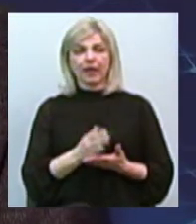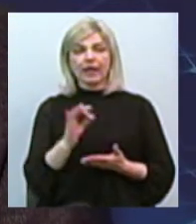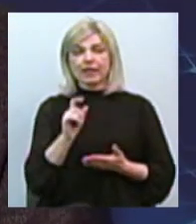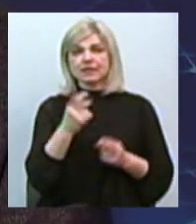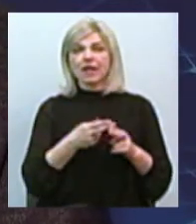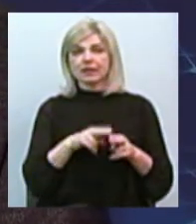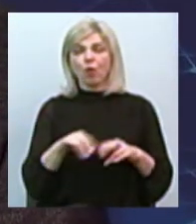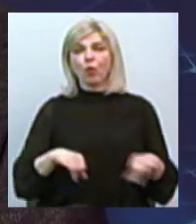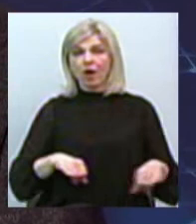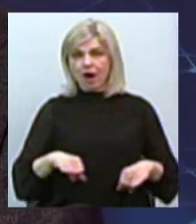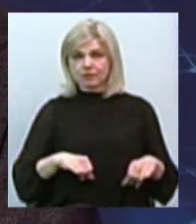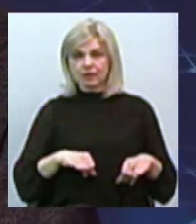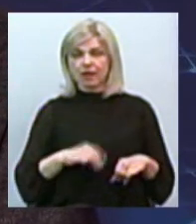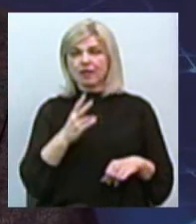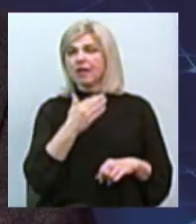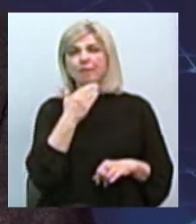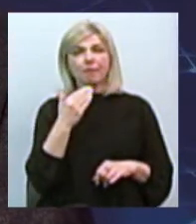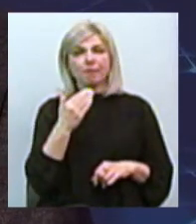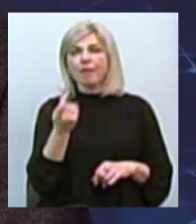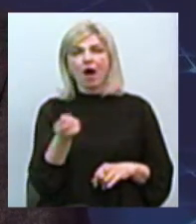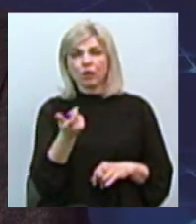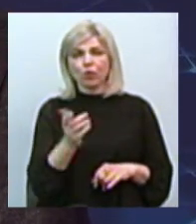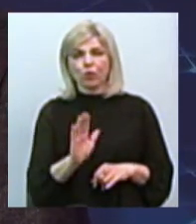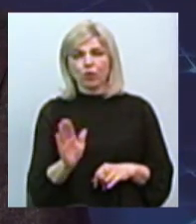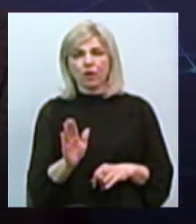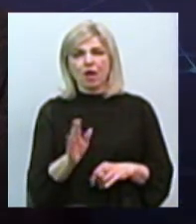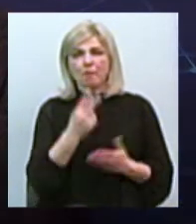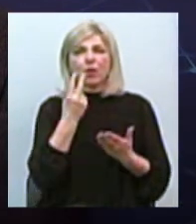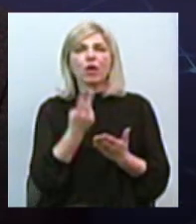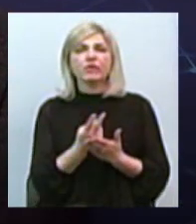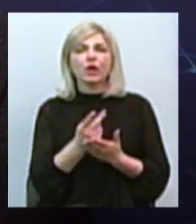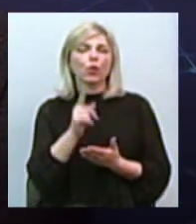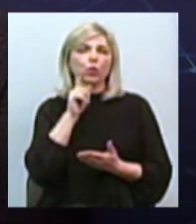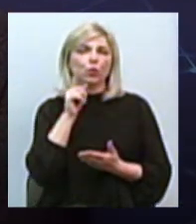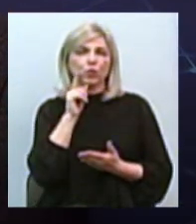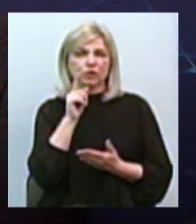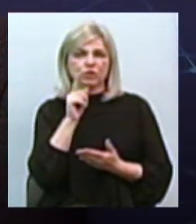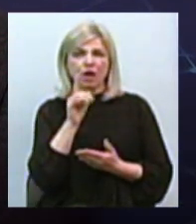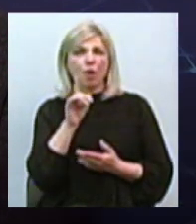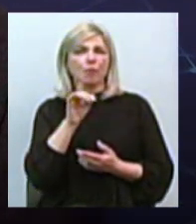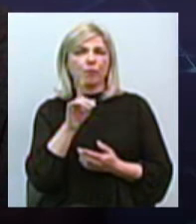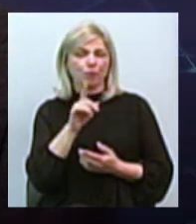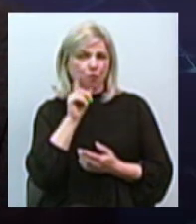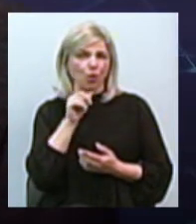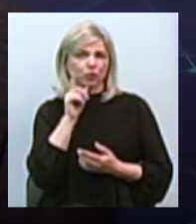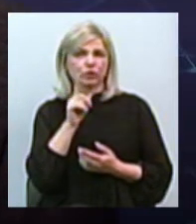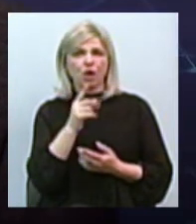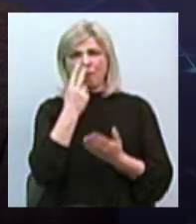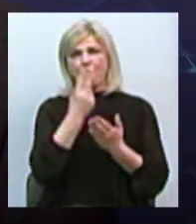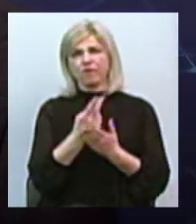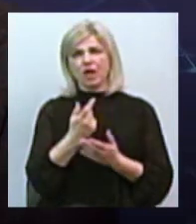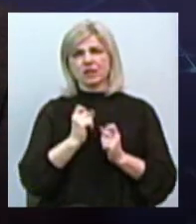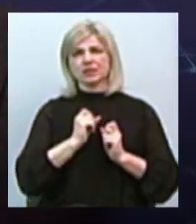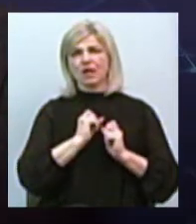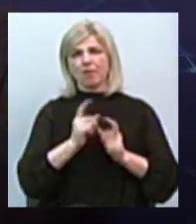цих хуліганских немало таких проявлень, юношеских, молодіжних проявлень своєї самостійності,